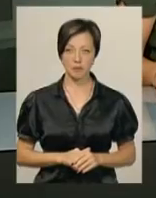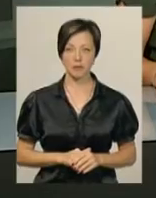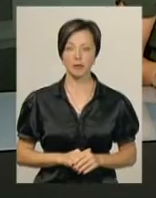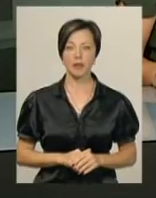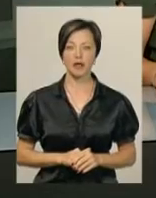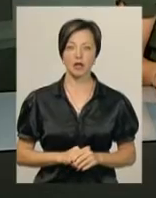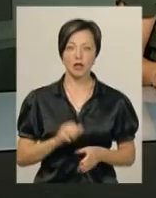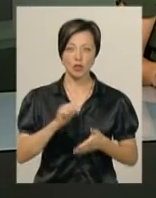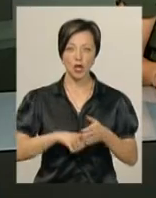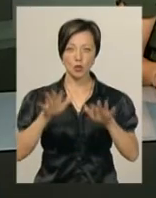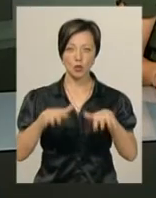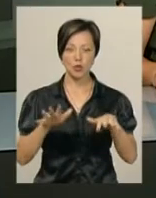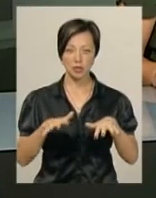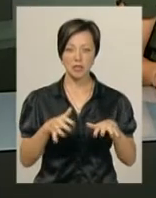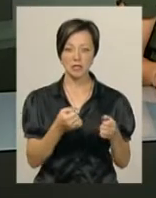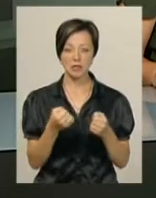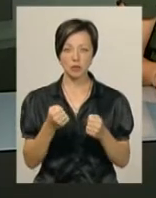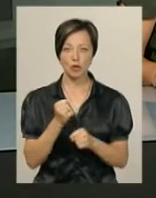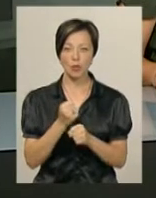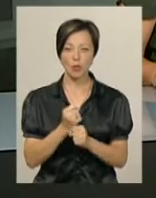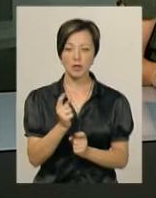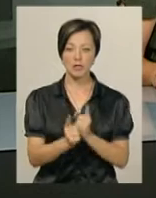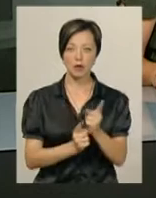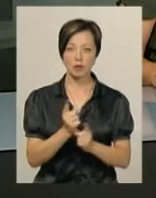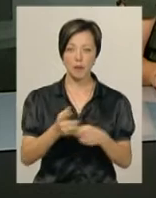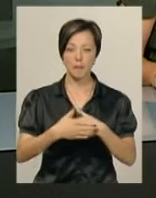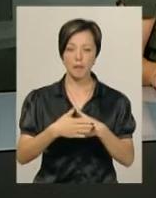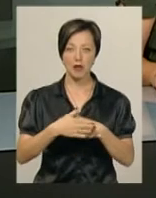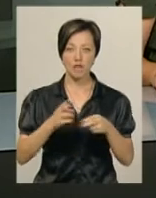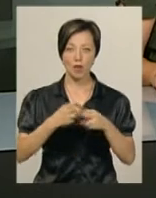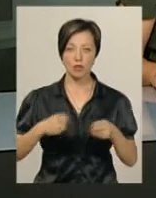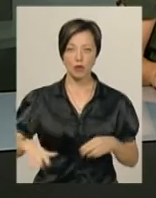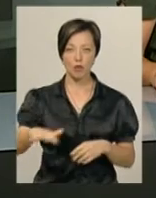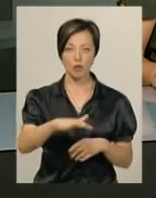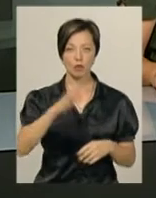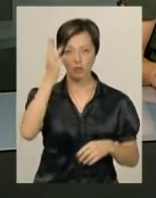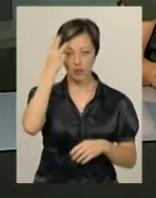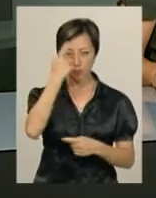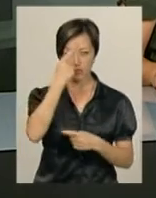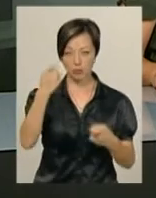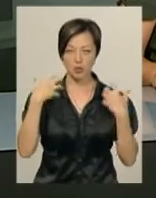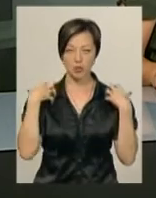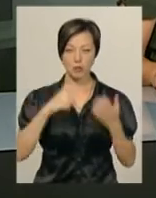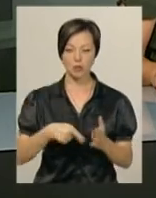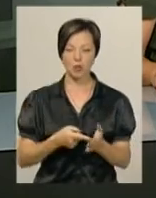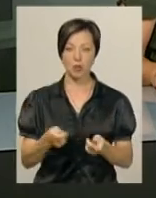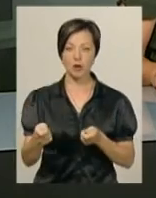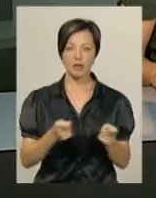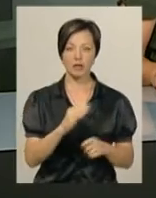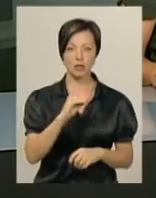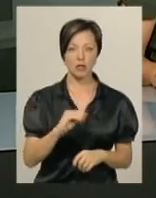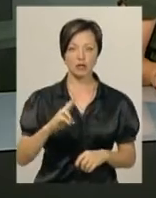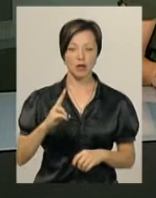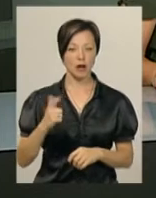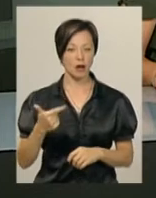Через дощі затримуються роботи з реконструкції привокзальної площі у Хмельницькому. Про це повідомив начальник міського управління житлово